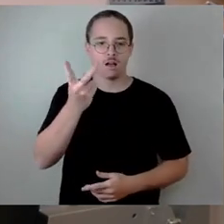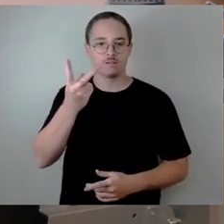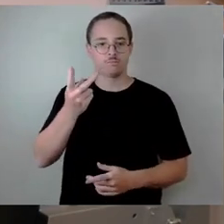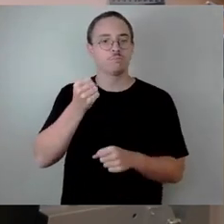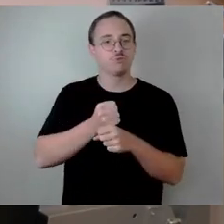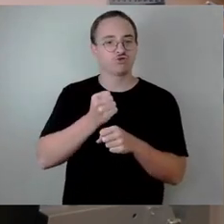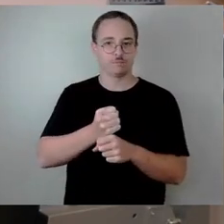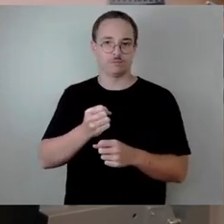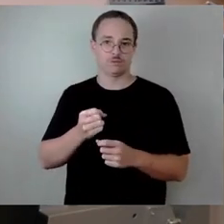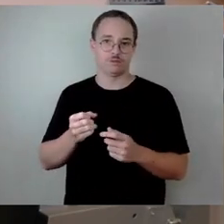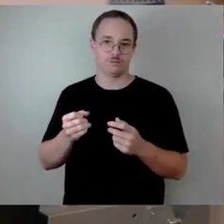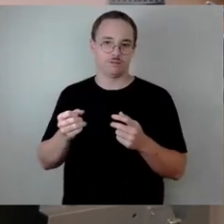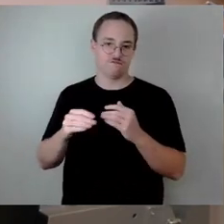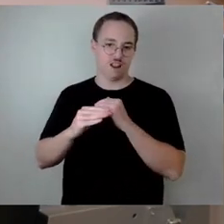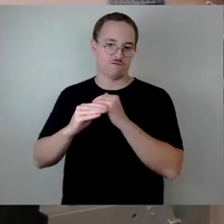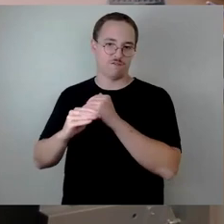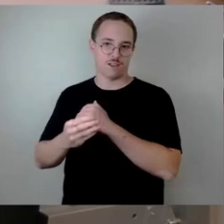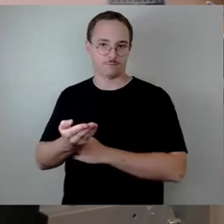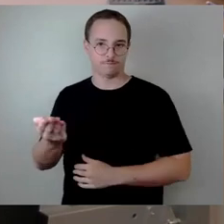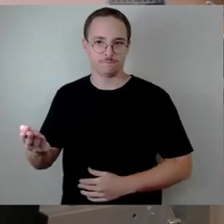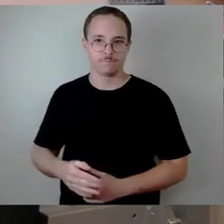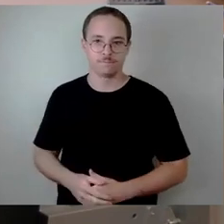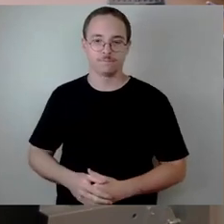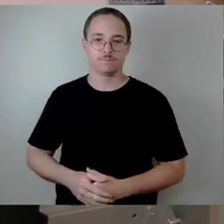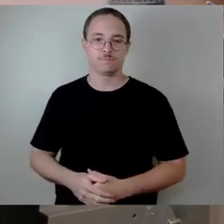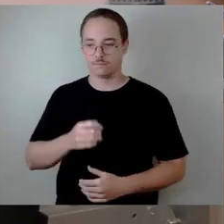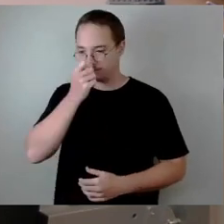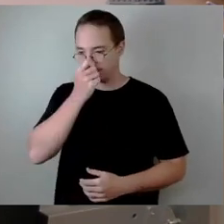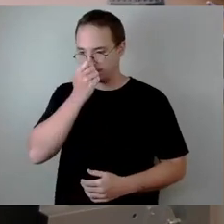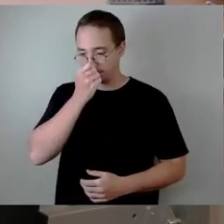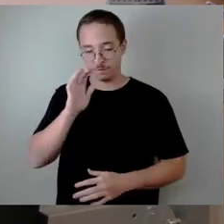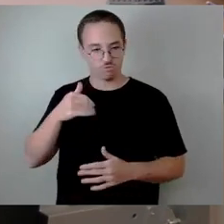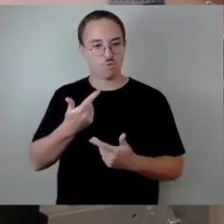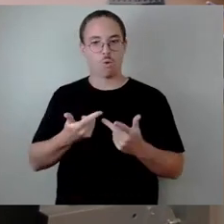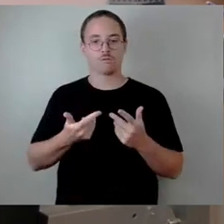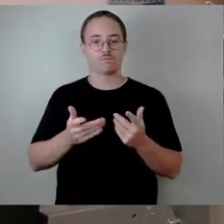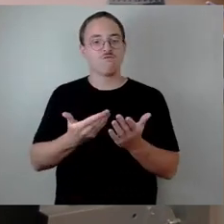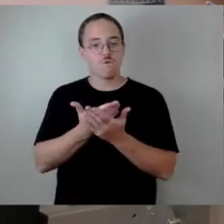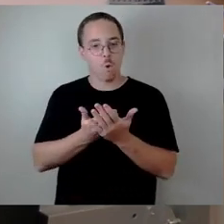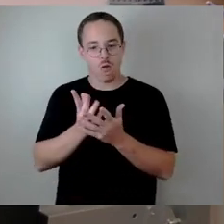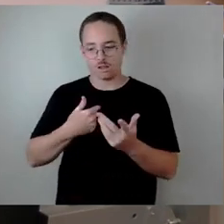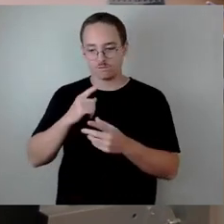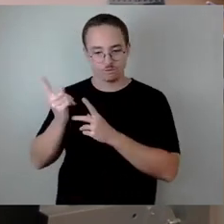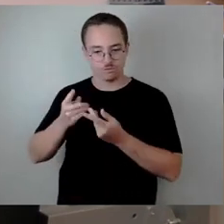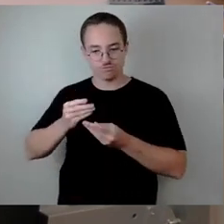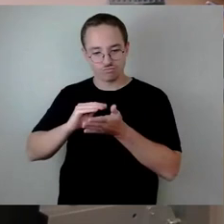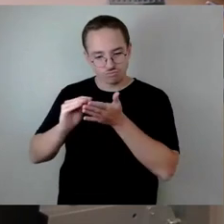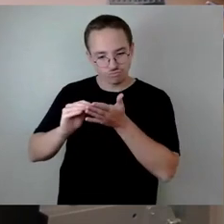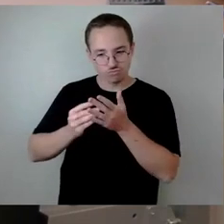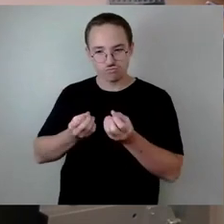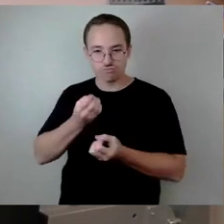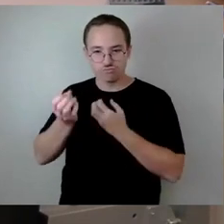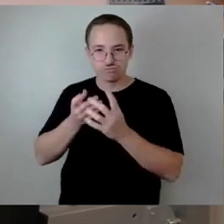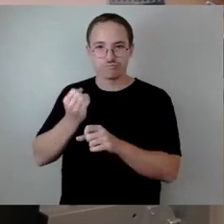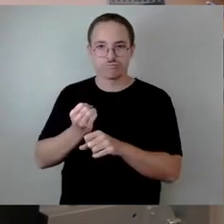ausgearbeitet haben, einiges an Bedenken aus der Verwaltung, eben auch juristischer Natur. und es war ein